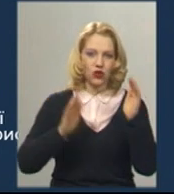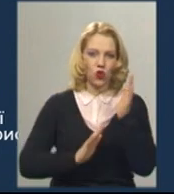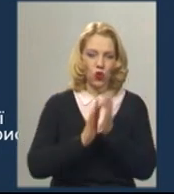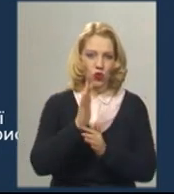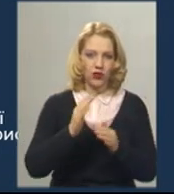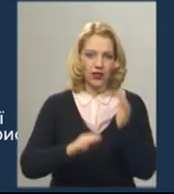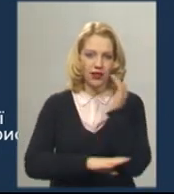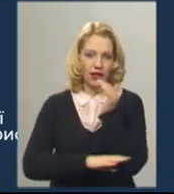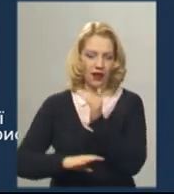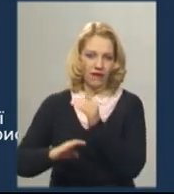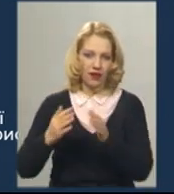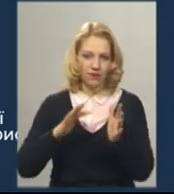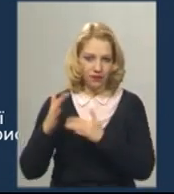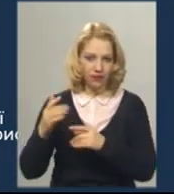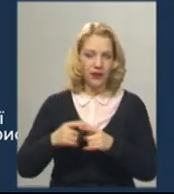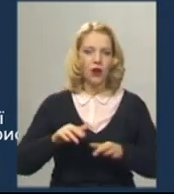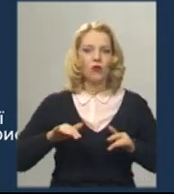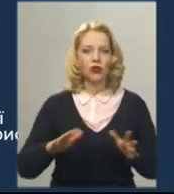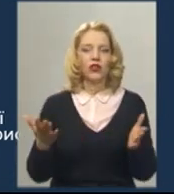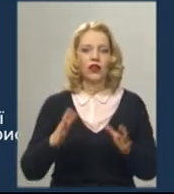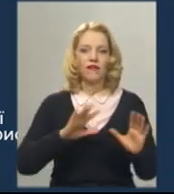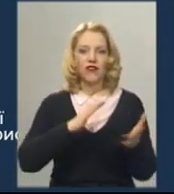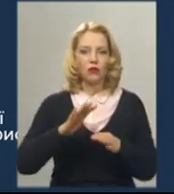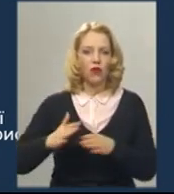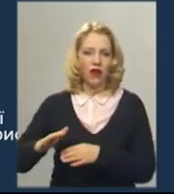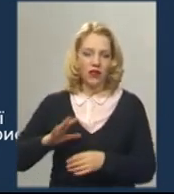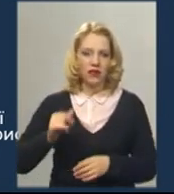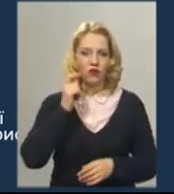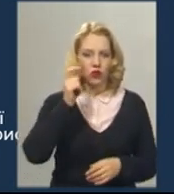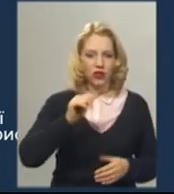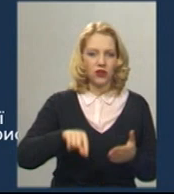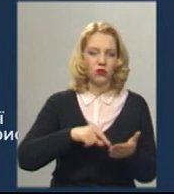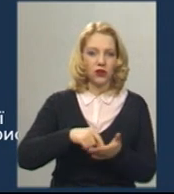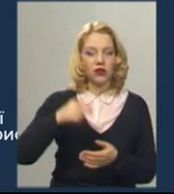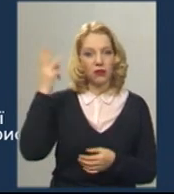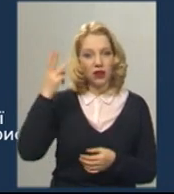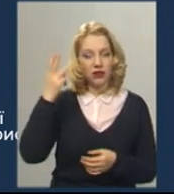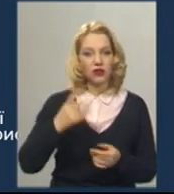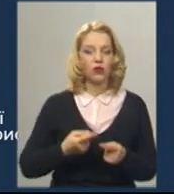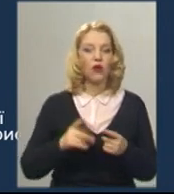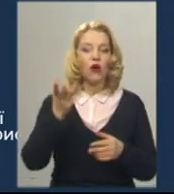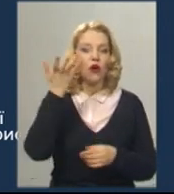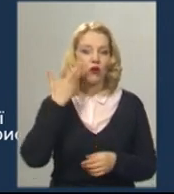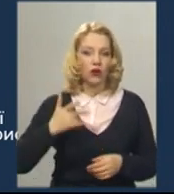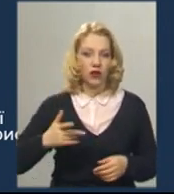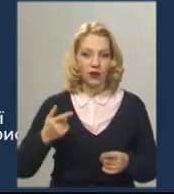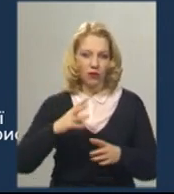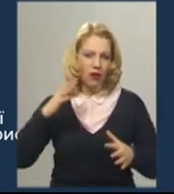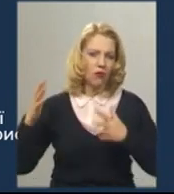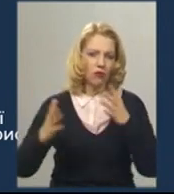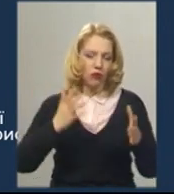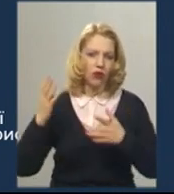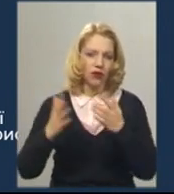Події, які відбувалися як в Україні, так і в місті Хмельницькому, безпосередньо, коли при буревіях